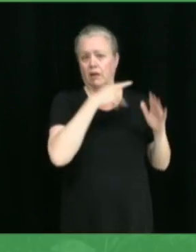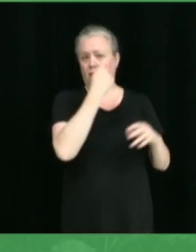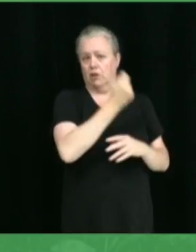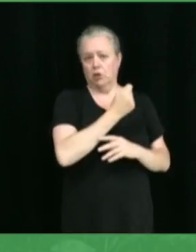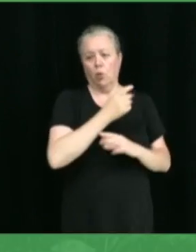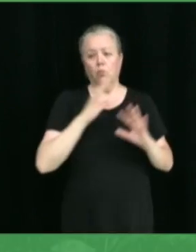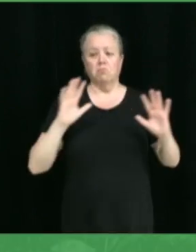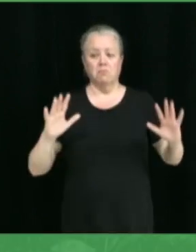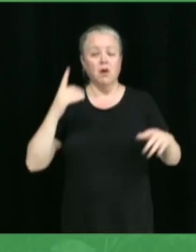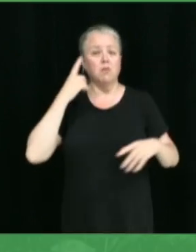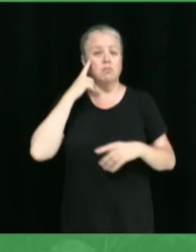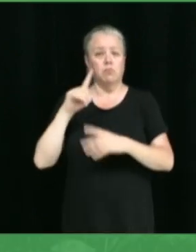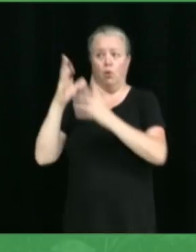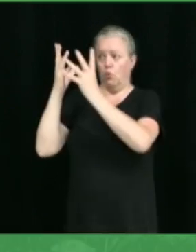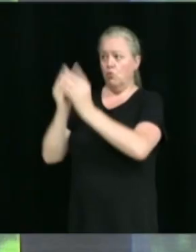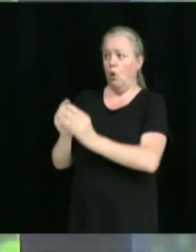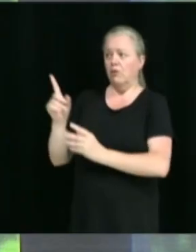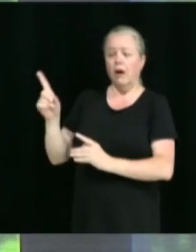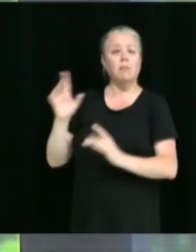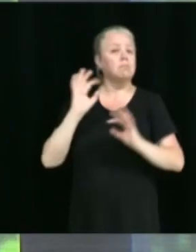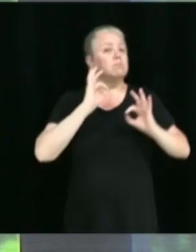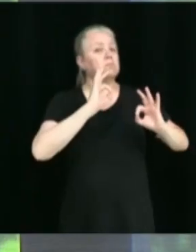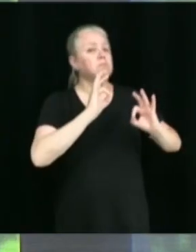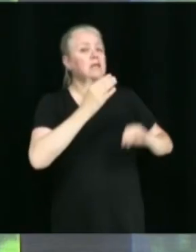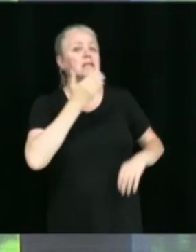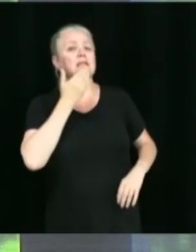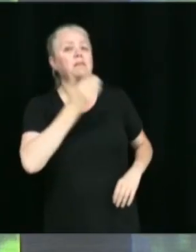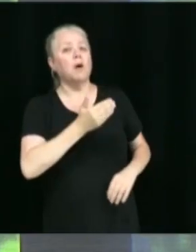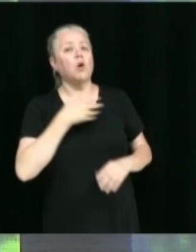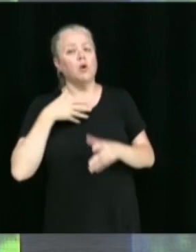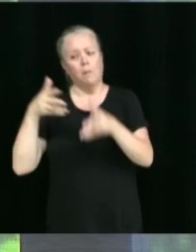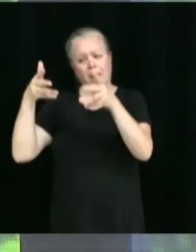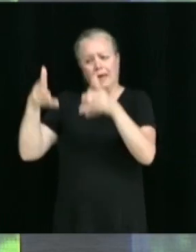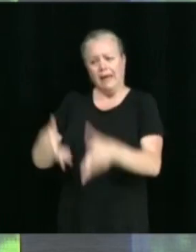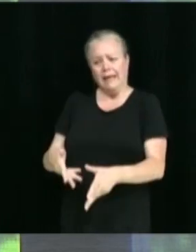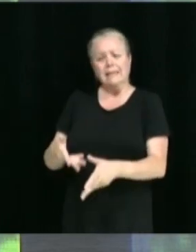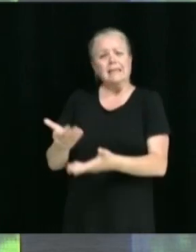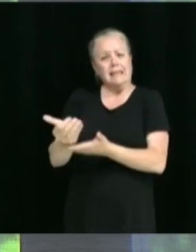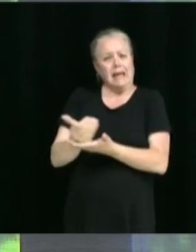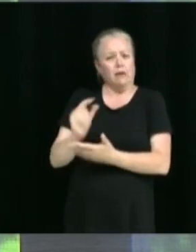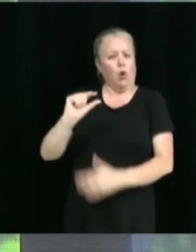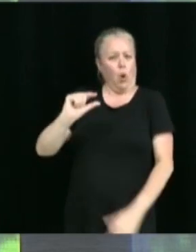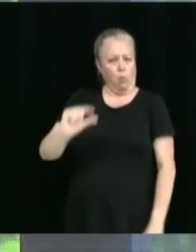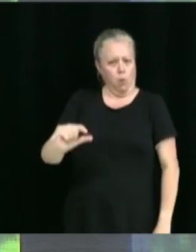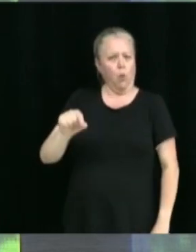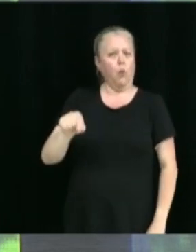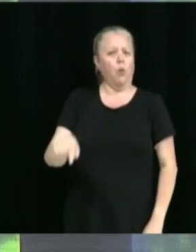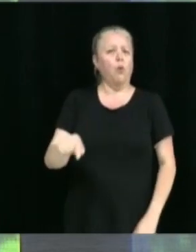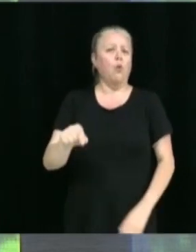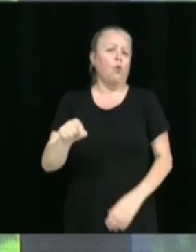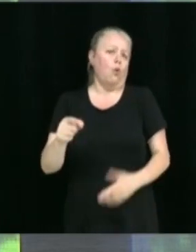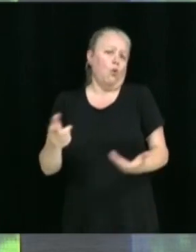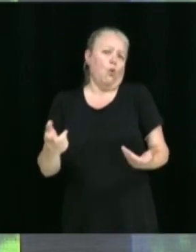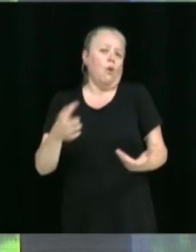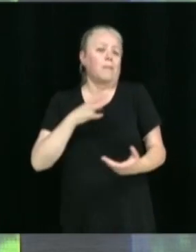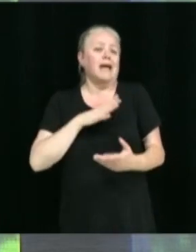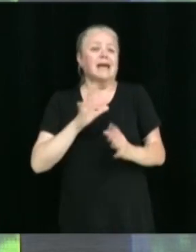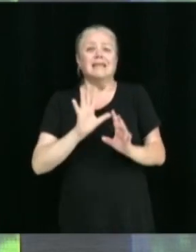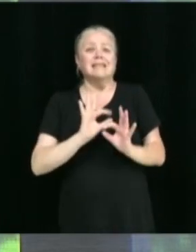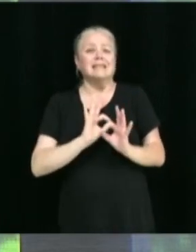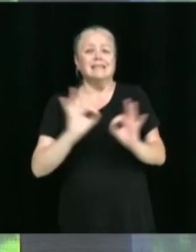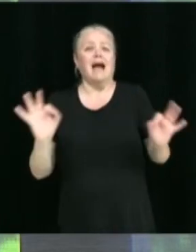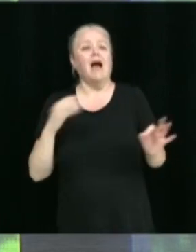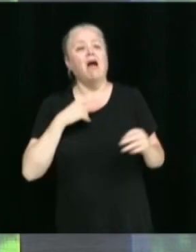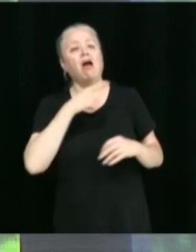pratique comptable que de se maintenir quand même un coussin sans pour autant aller en chercher trop dans les poches des contribuables. Donc,